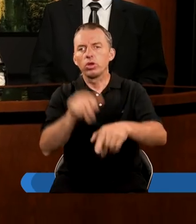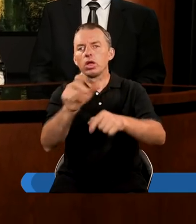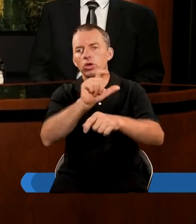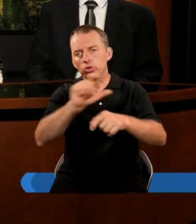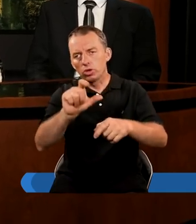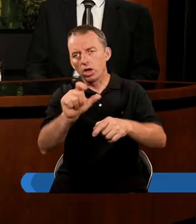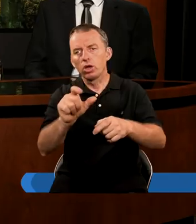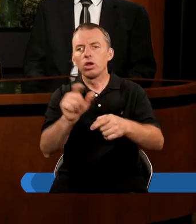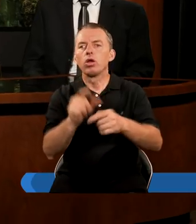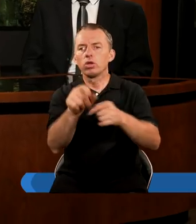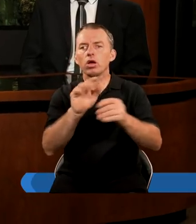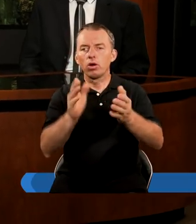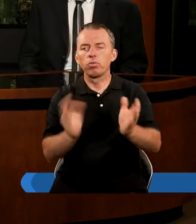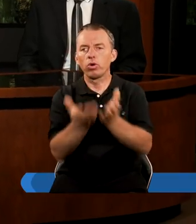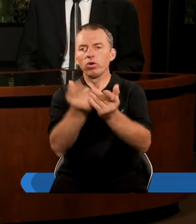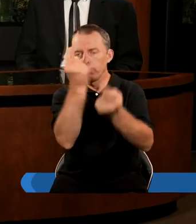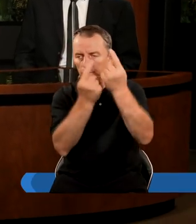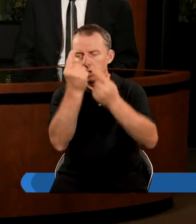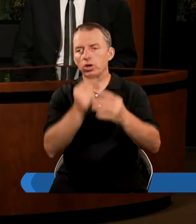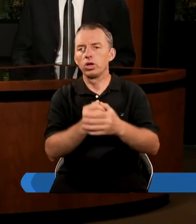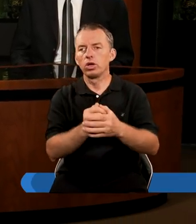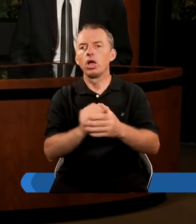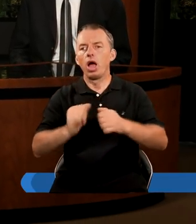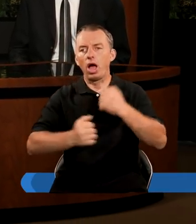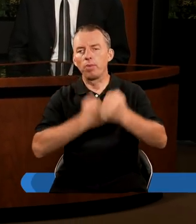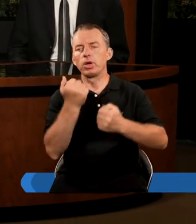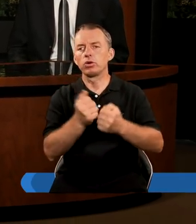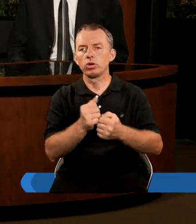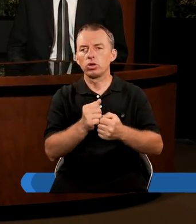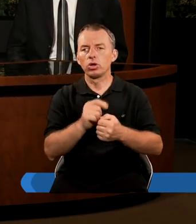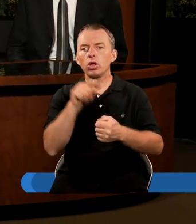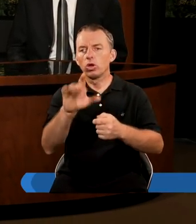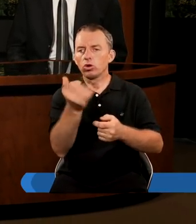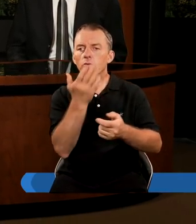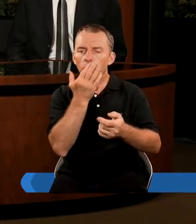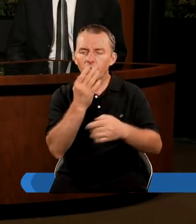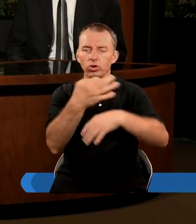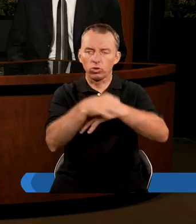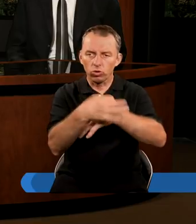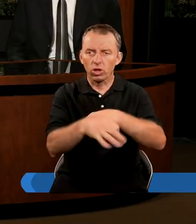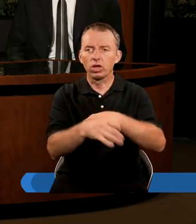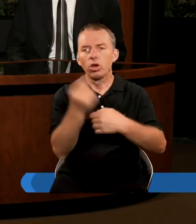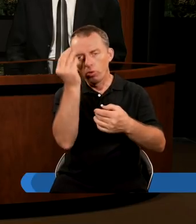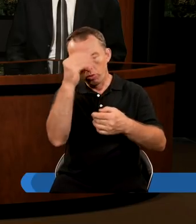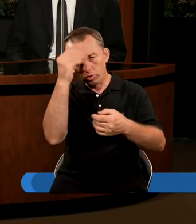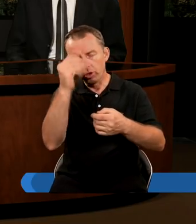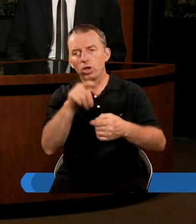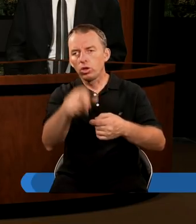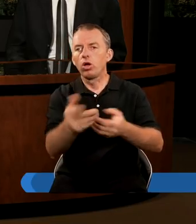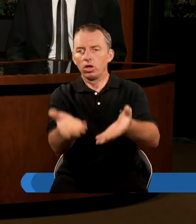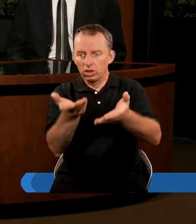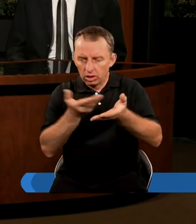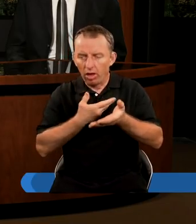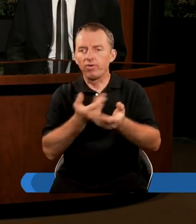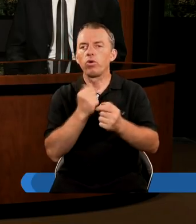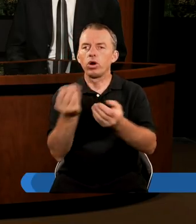cały czas, abyś dał Ducha Twojego Świętego dobre myśli, abyśmy to, o czym będziemy tutaj studiować, o czym będziemy się uczyć, aby to dawało